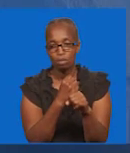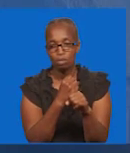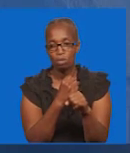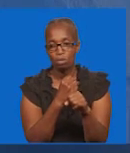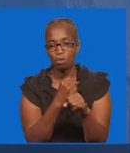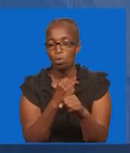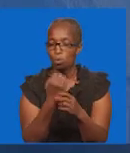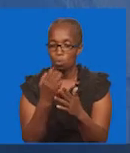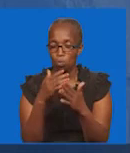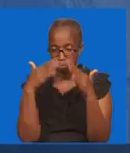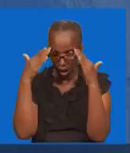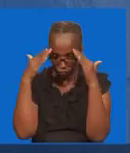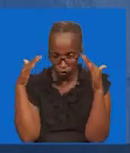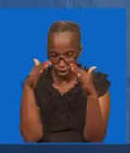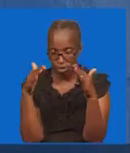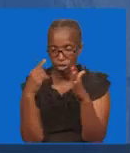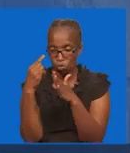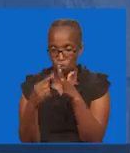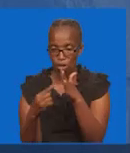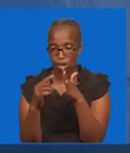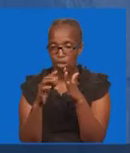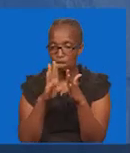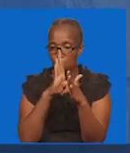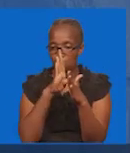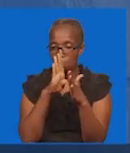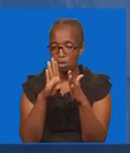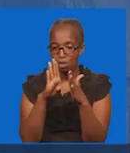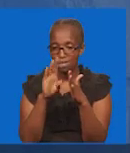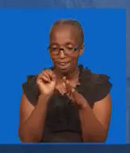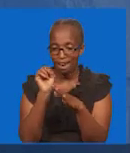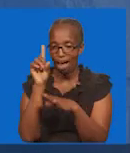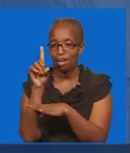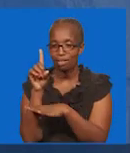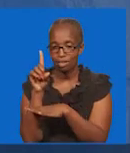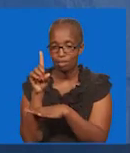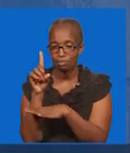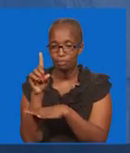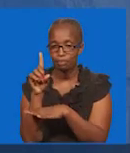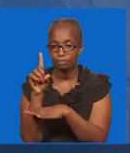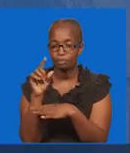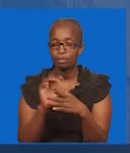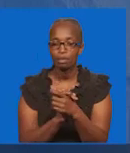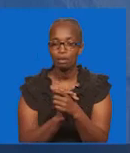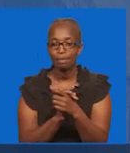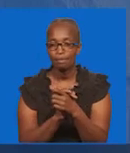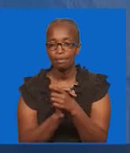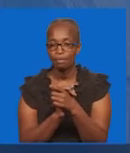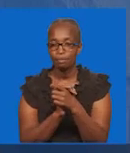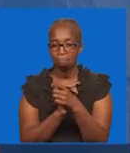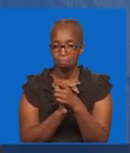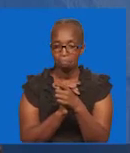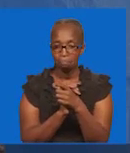Tutanena kuhusu Kua makini Kua makini yon Be always alert Be always alert